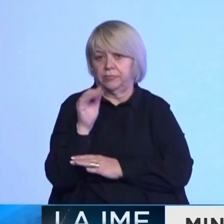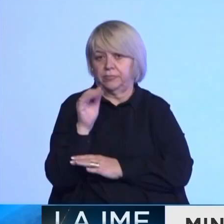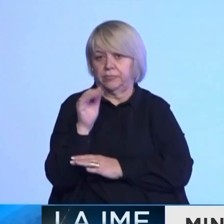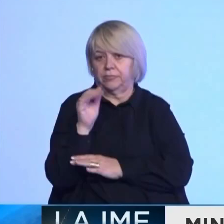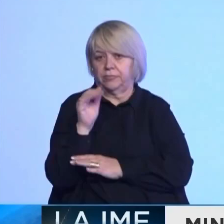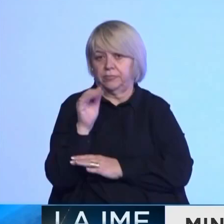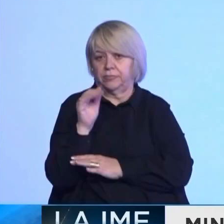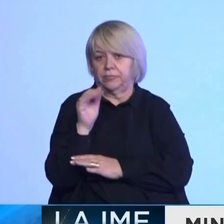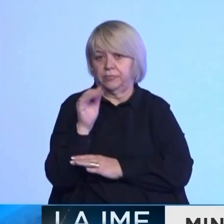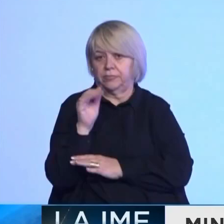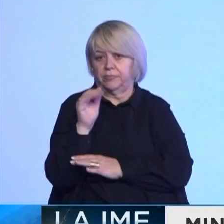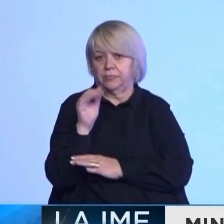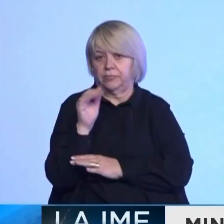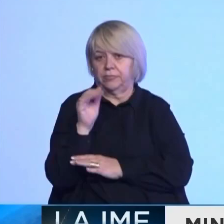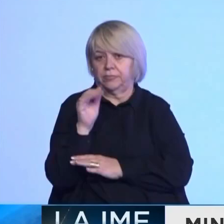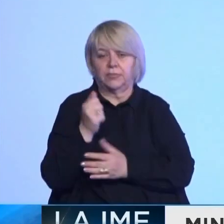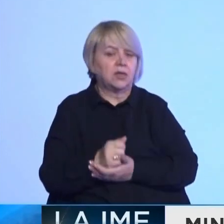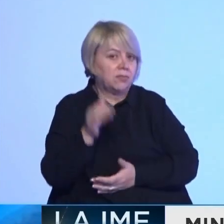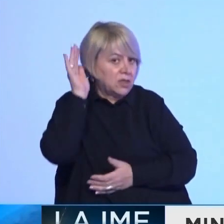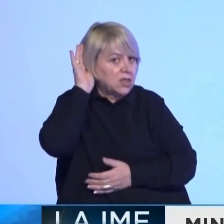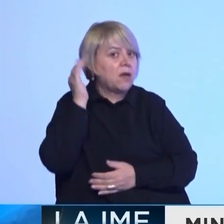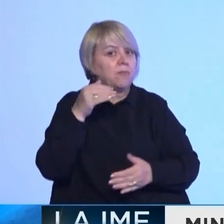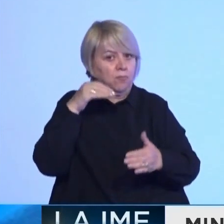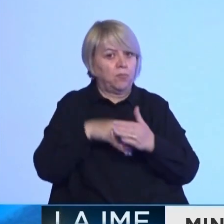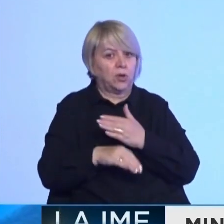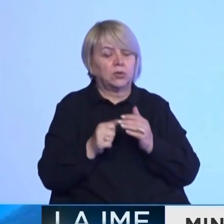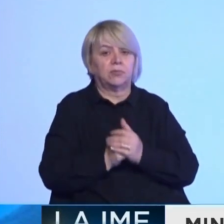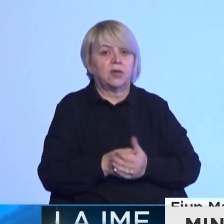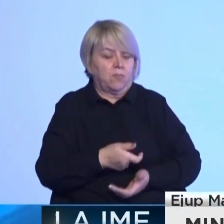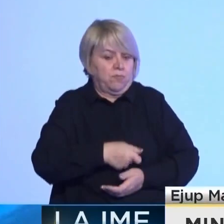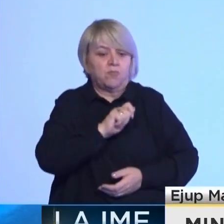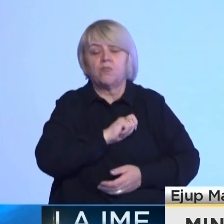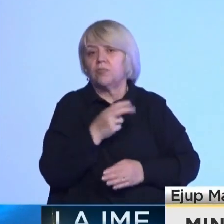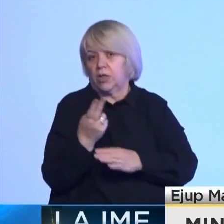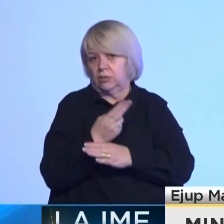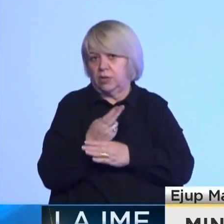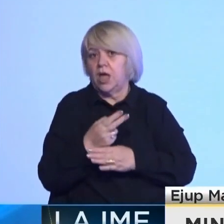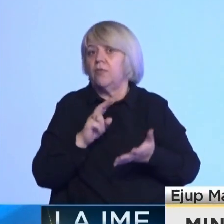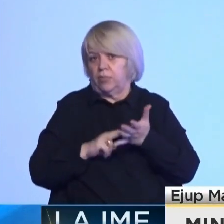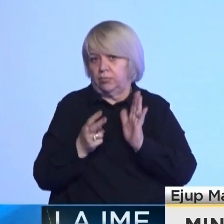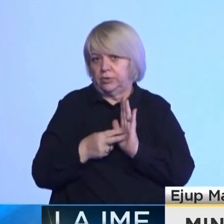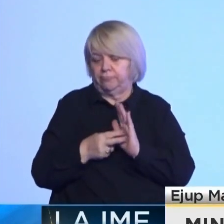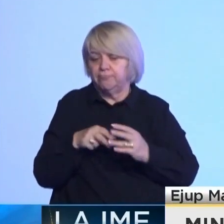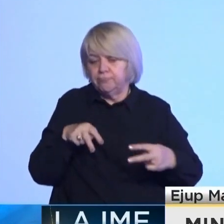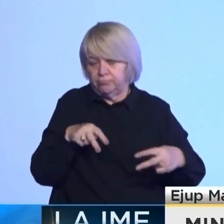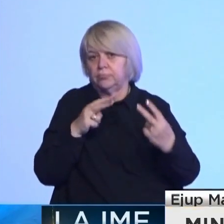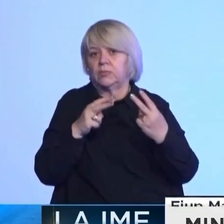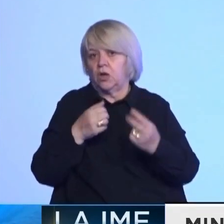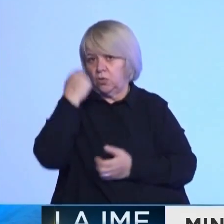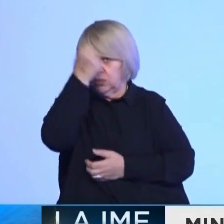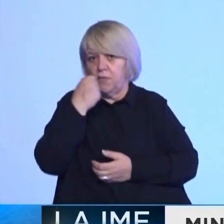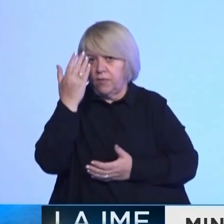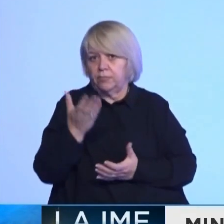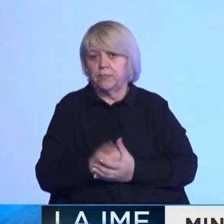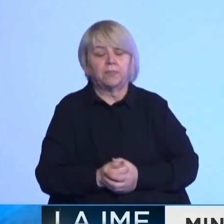E një oftova, Ministrën e Mbrojtje Sëpolonis, me sfidat që me cilat të balovacohet pra Kosoa,